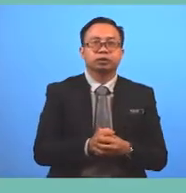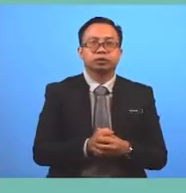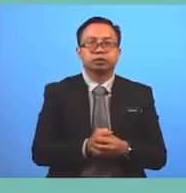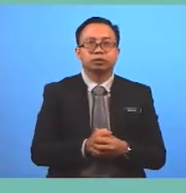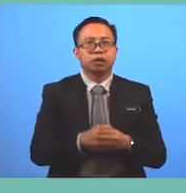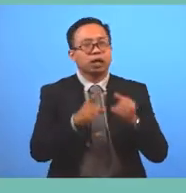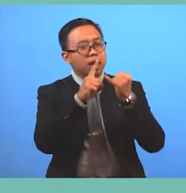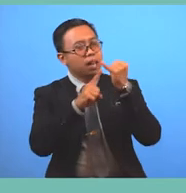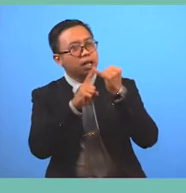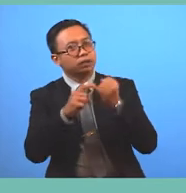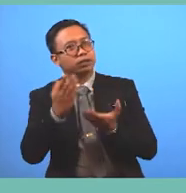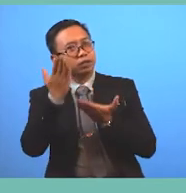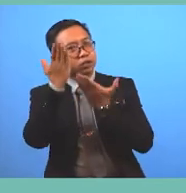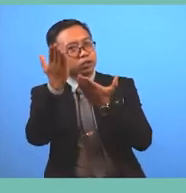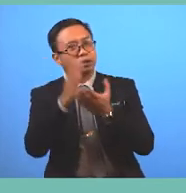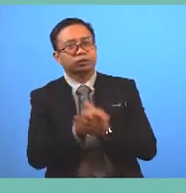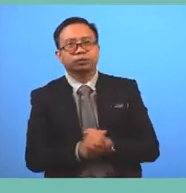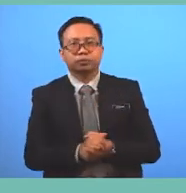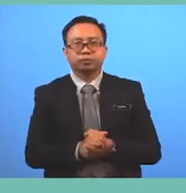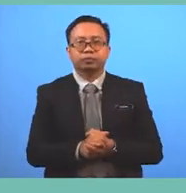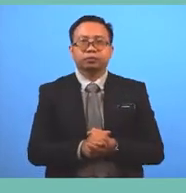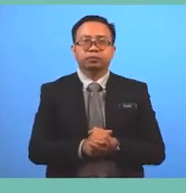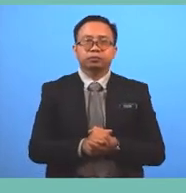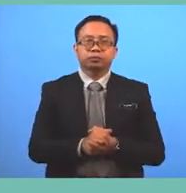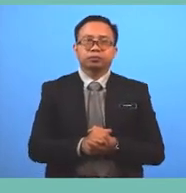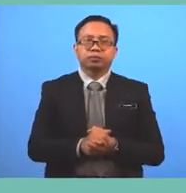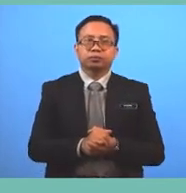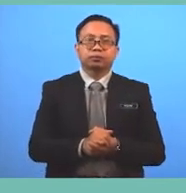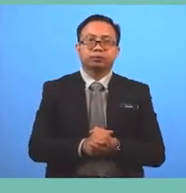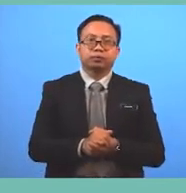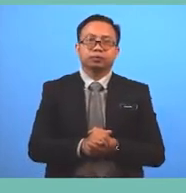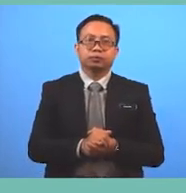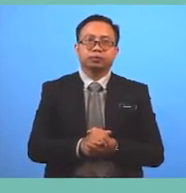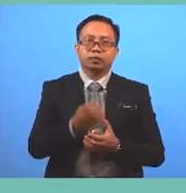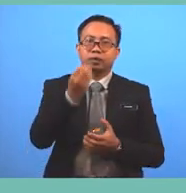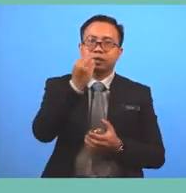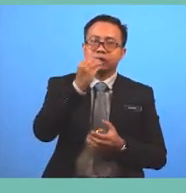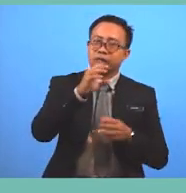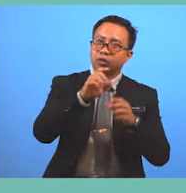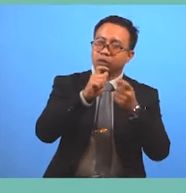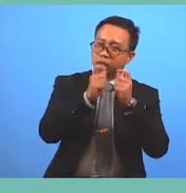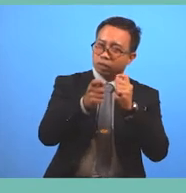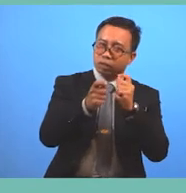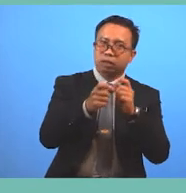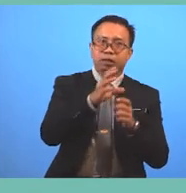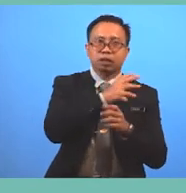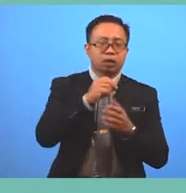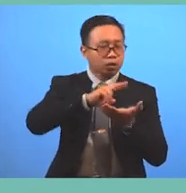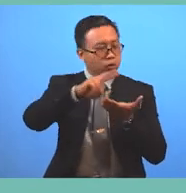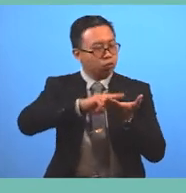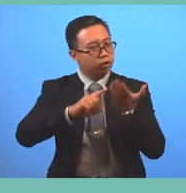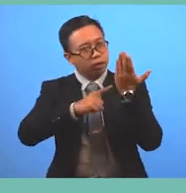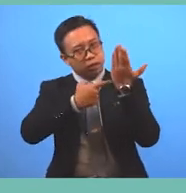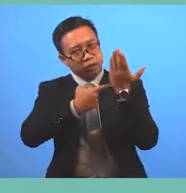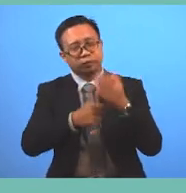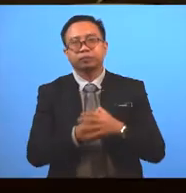The last suggested Step Would involve The following Edit And proofread Your